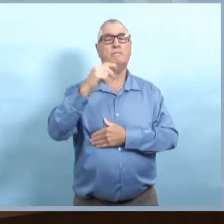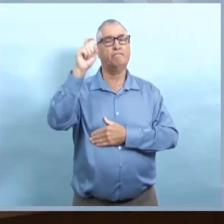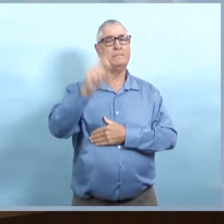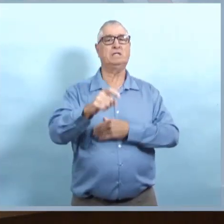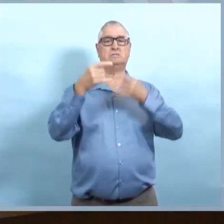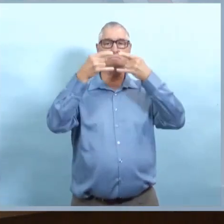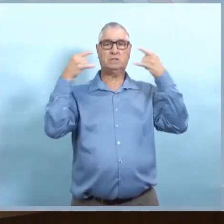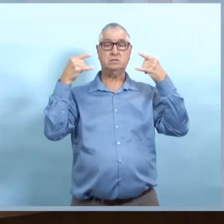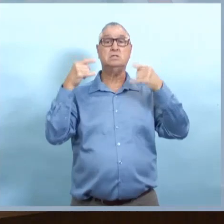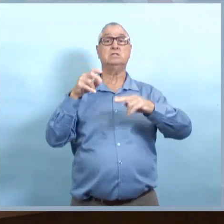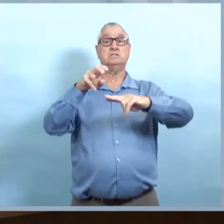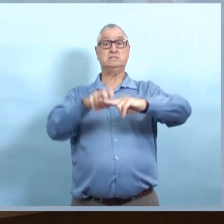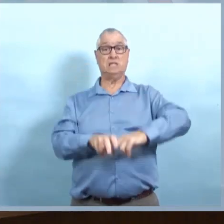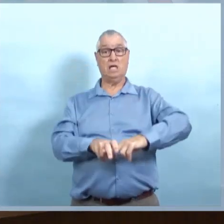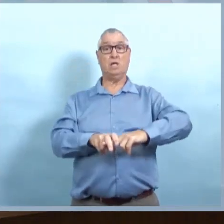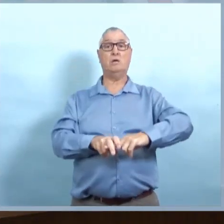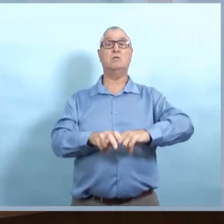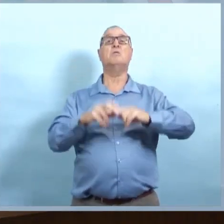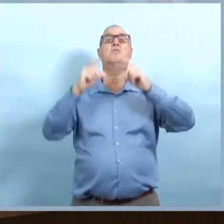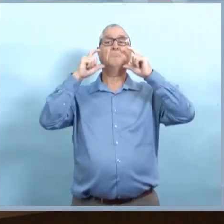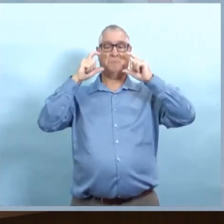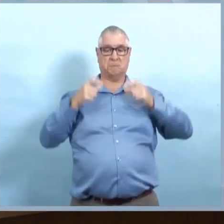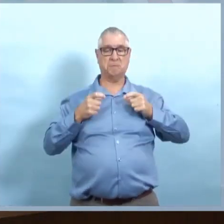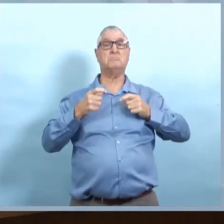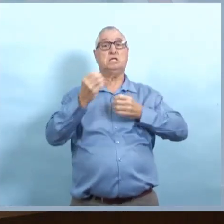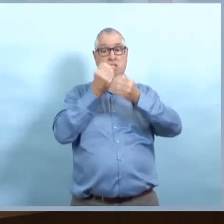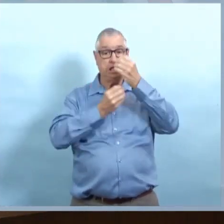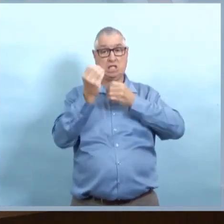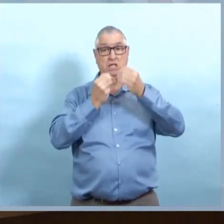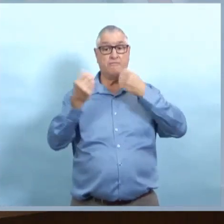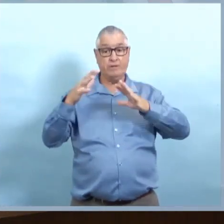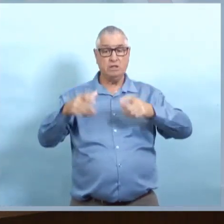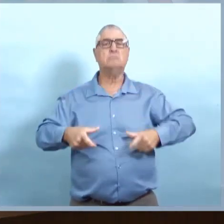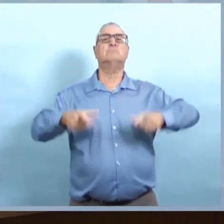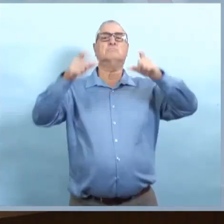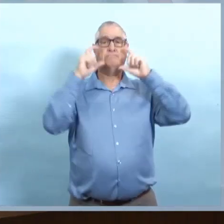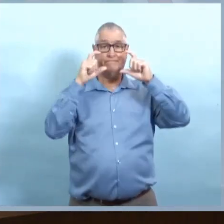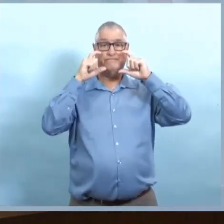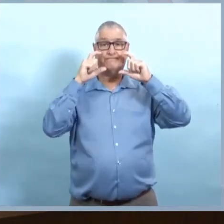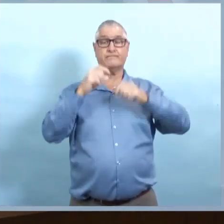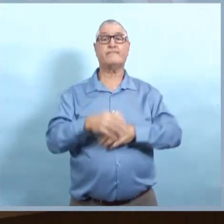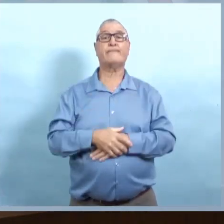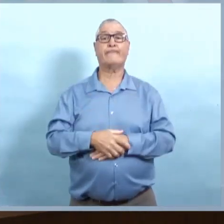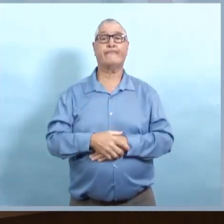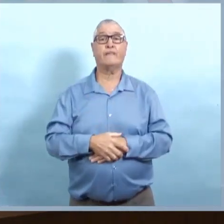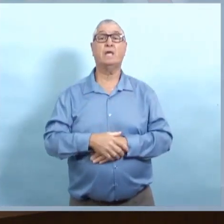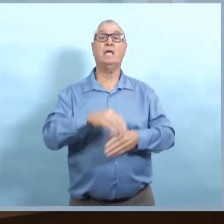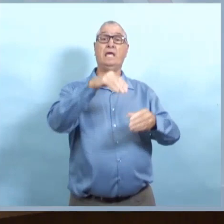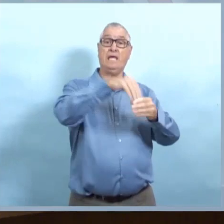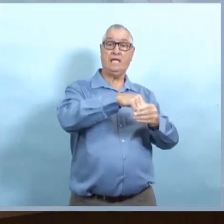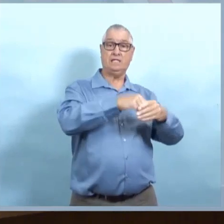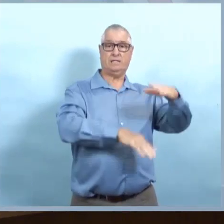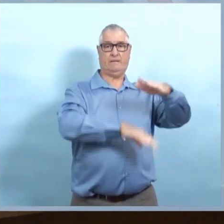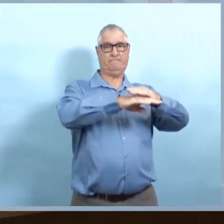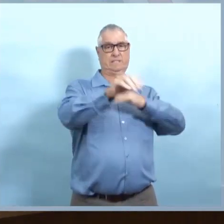Le personnel et les clients doivent porter des masques à part lorsqu'ils sont assis à une table et sont en train de manger et boire.